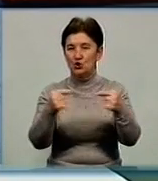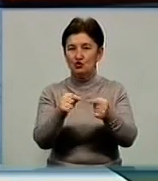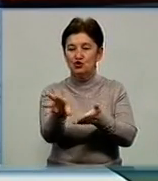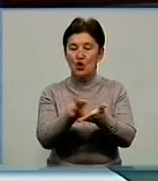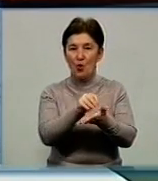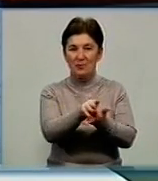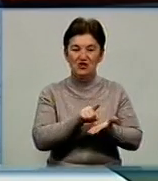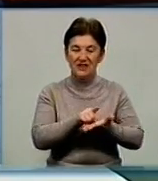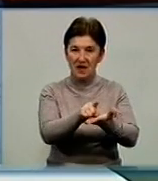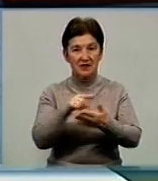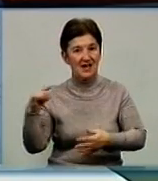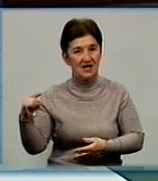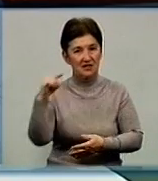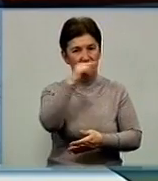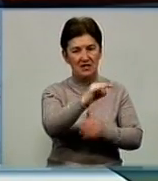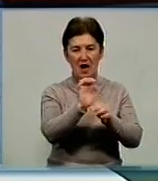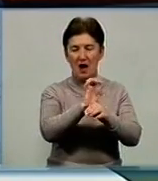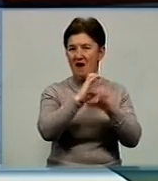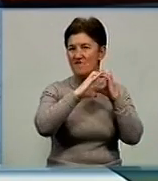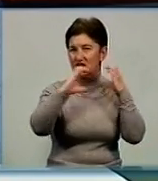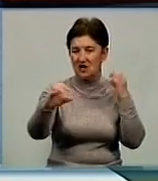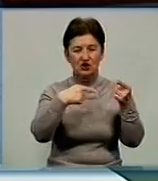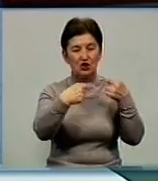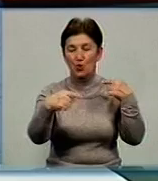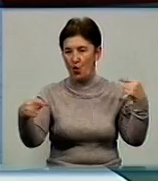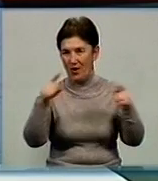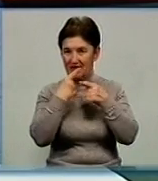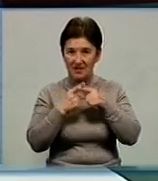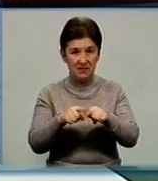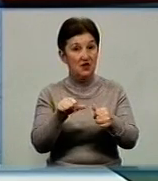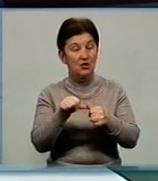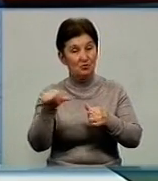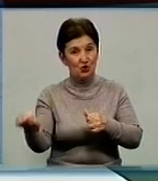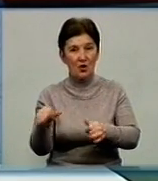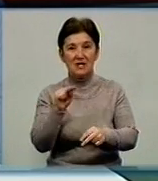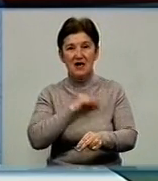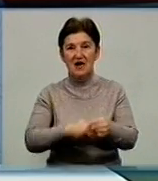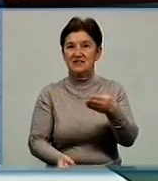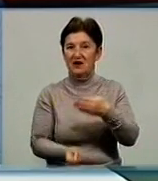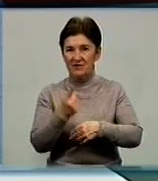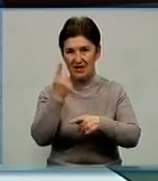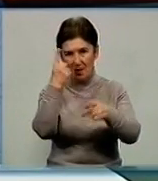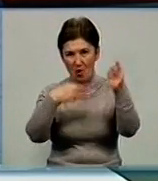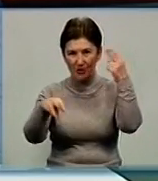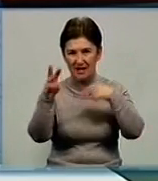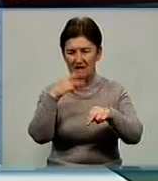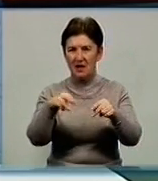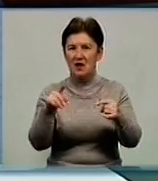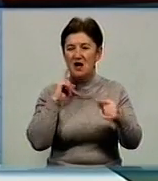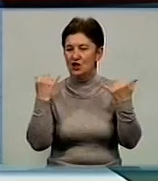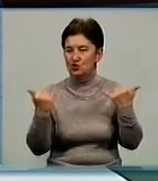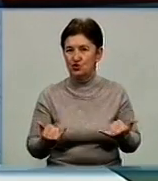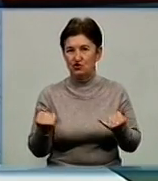танків, літаків, вантажівок та іншої військової техніки. Окрім цього, серед робіт з'явилися моделі сучасної техніки, що